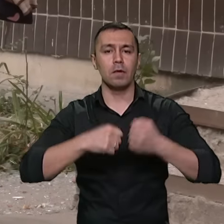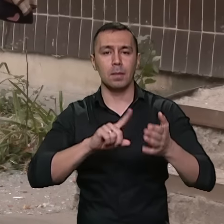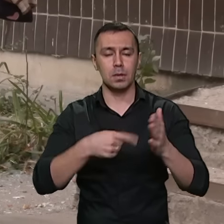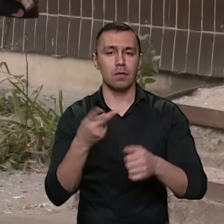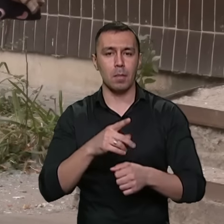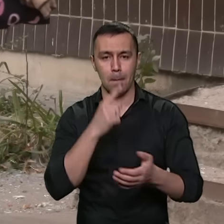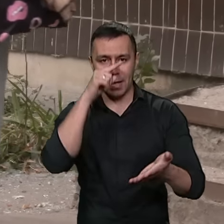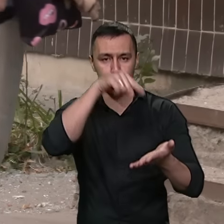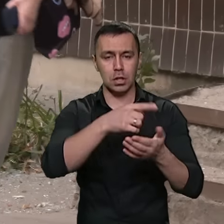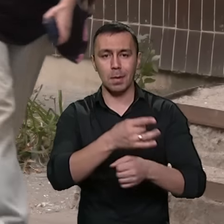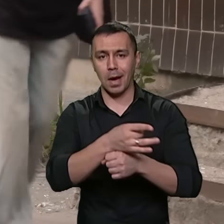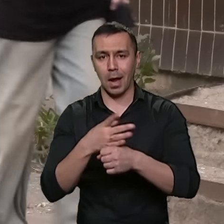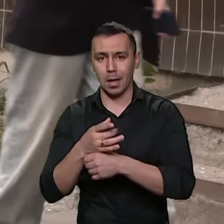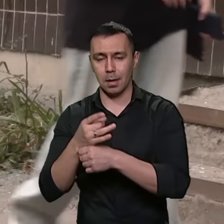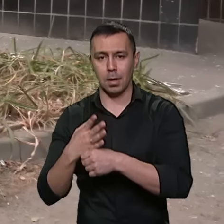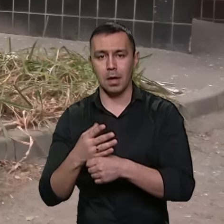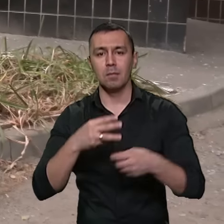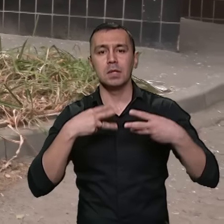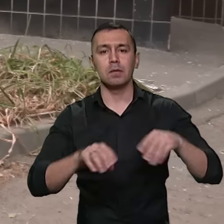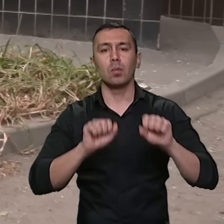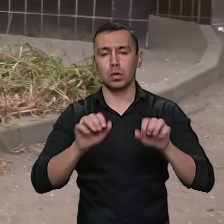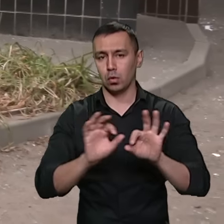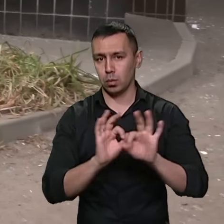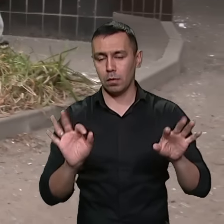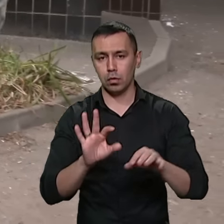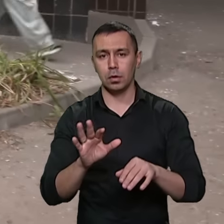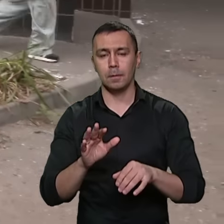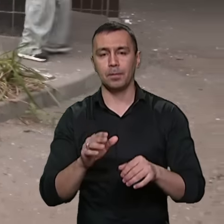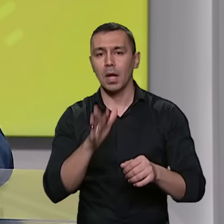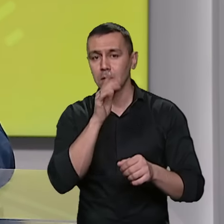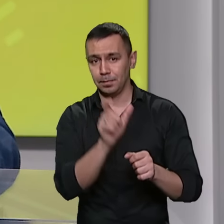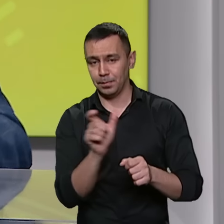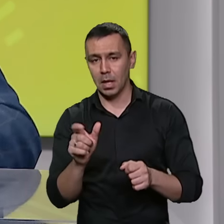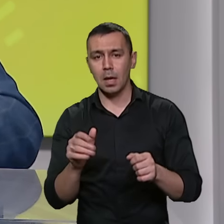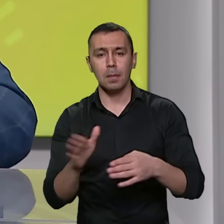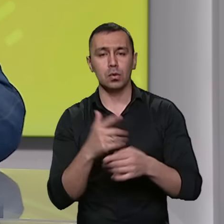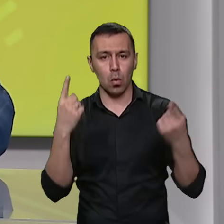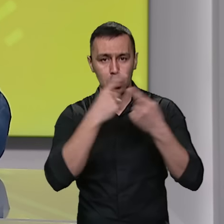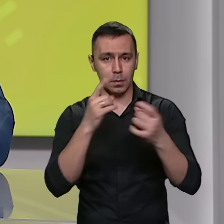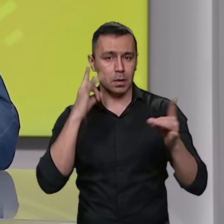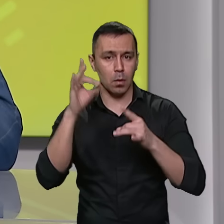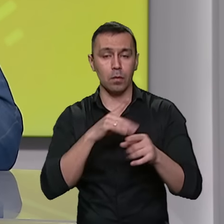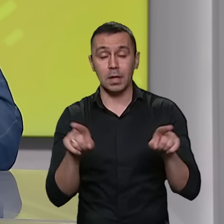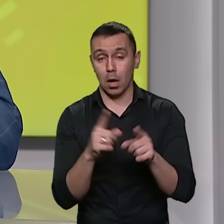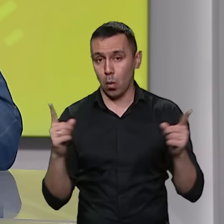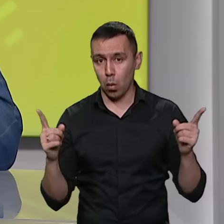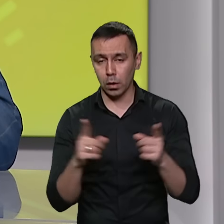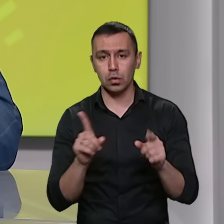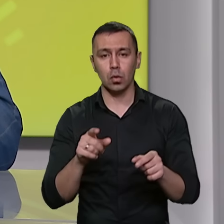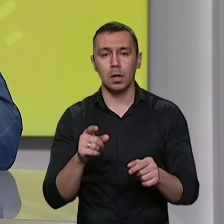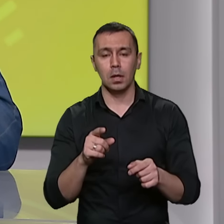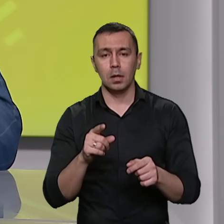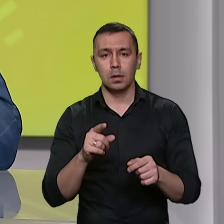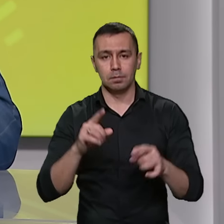місто двома балістичними ракетами. У Міністерстві оборони розповіли, що часовий проміжок між оголошенням тривоги та прильотом був настільки коротким, що